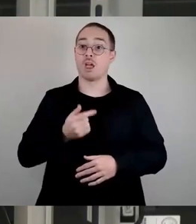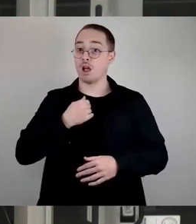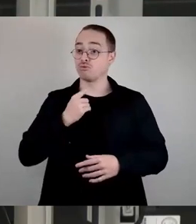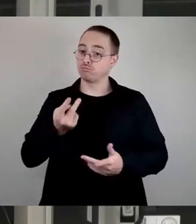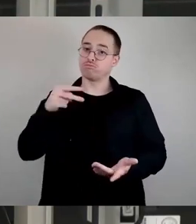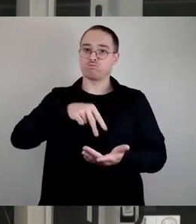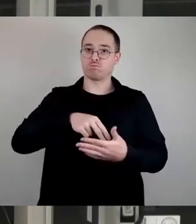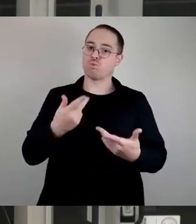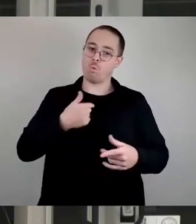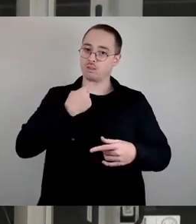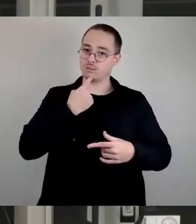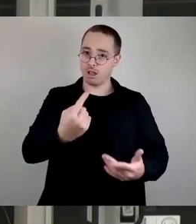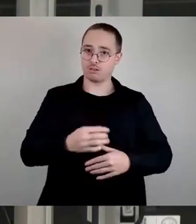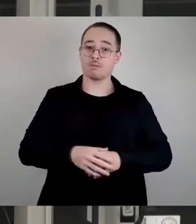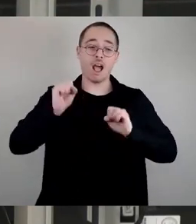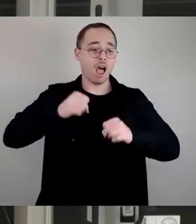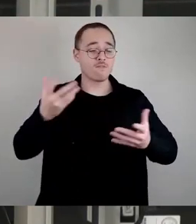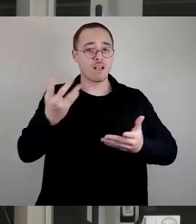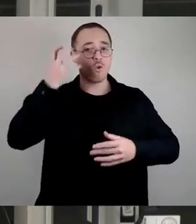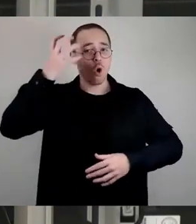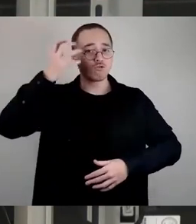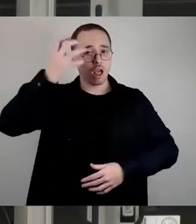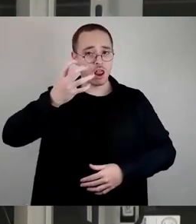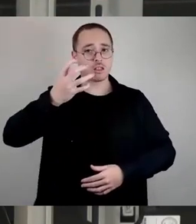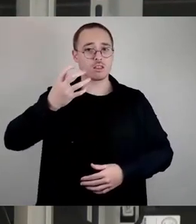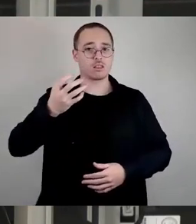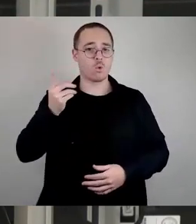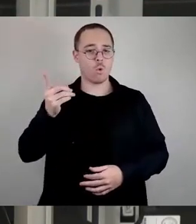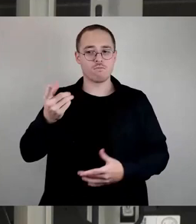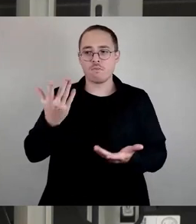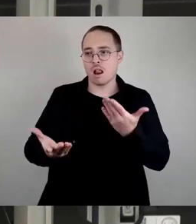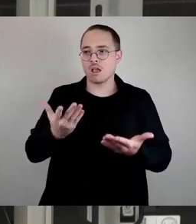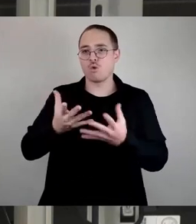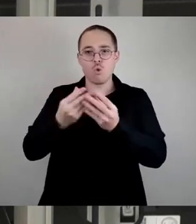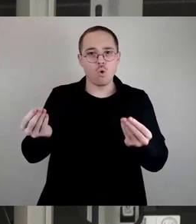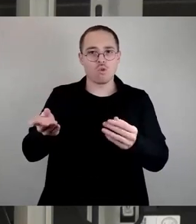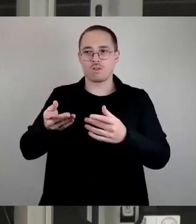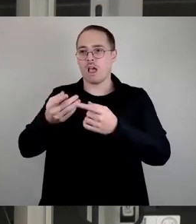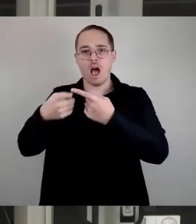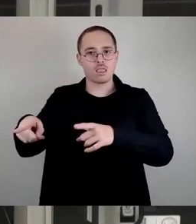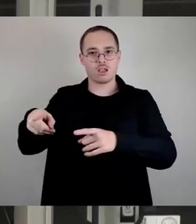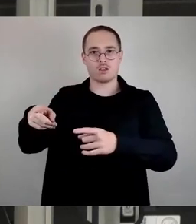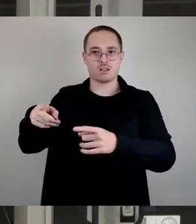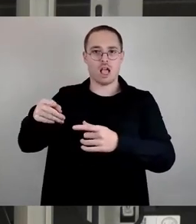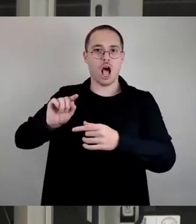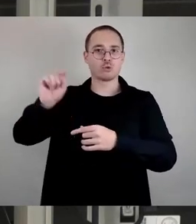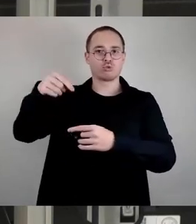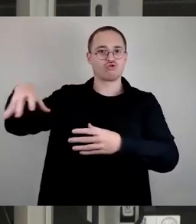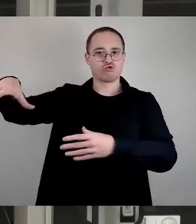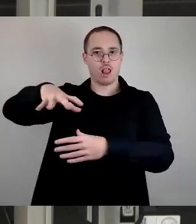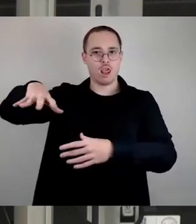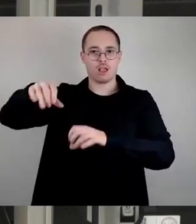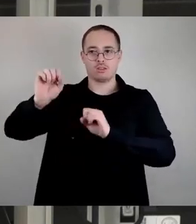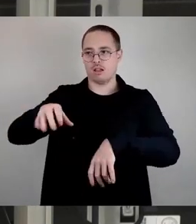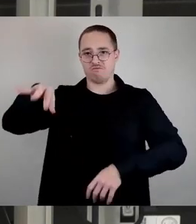dass man auch eine Lösung mit einer Außenstelle statt oder gefunden hätte. Oder eben auch vor allen Dingen, das war unser Antrag